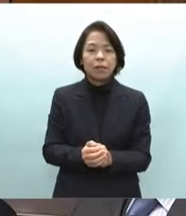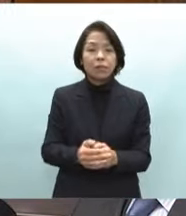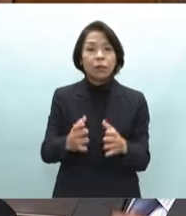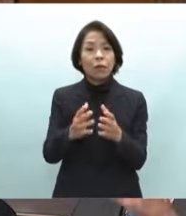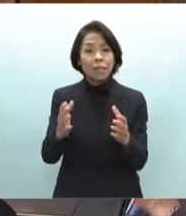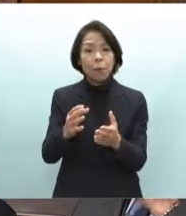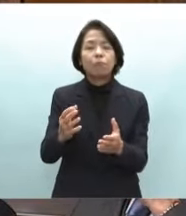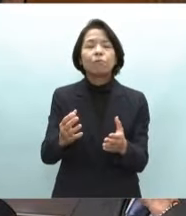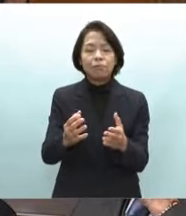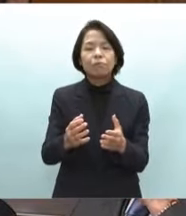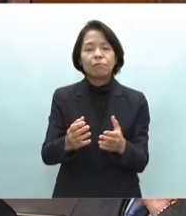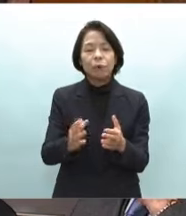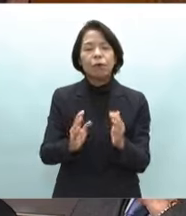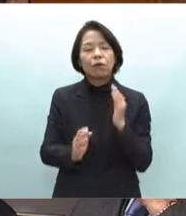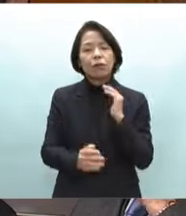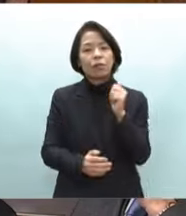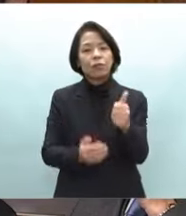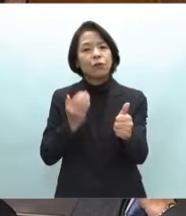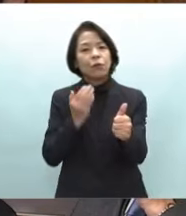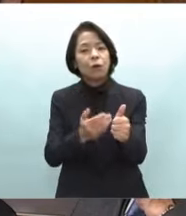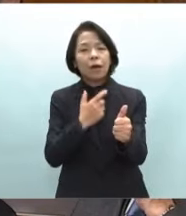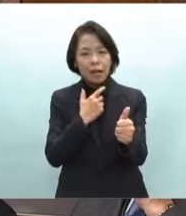総理のお考えを伺います